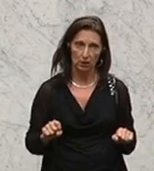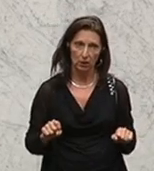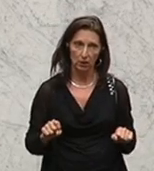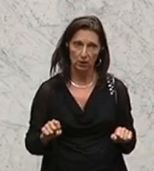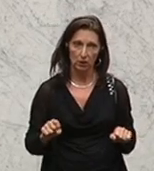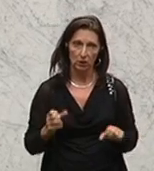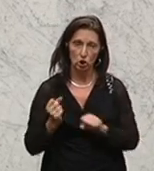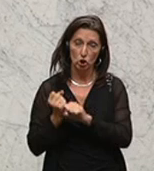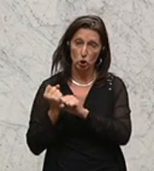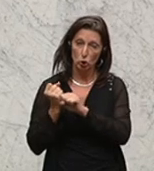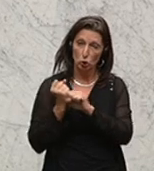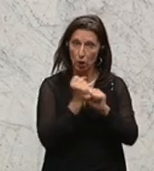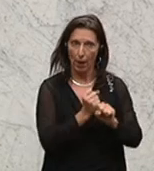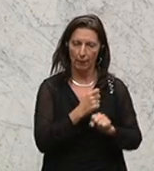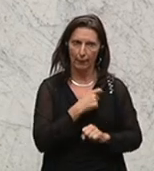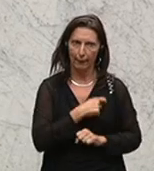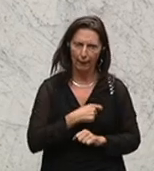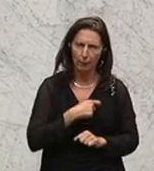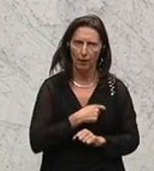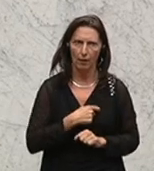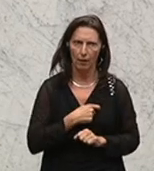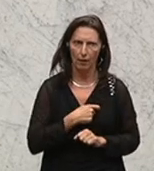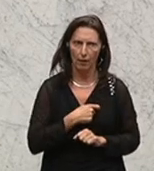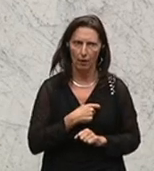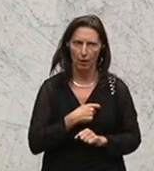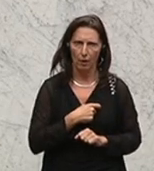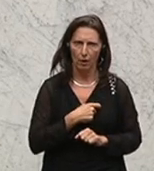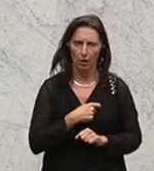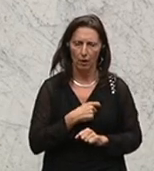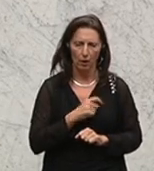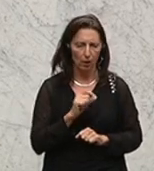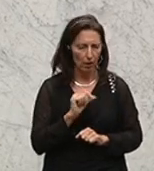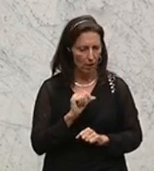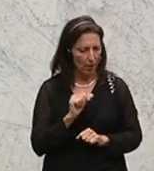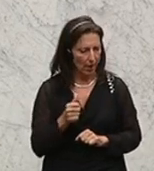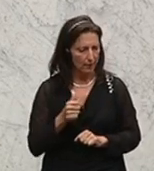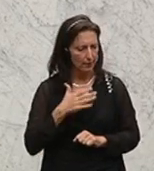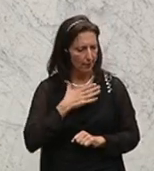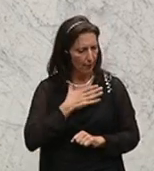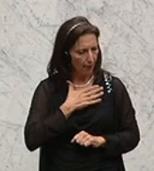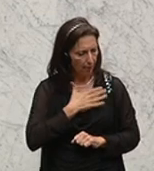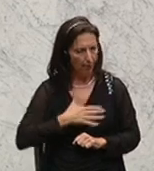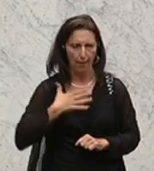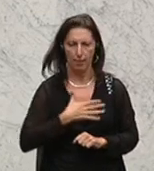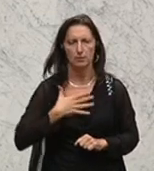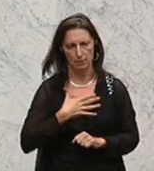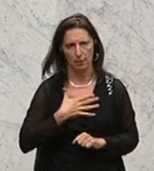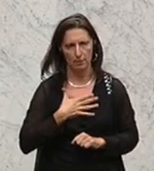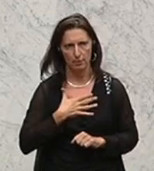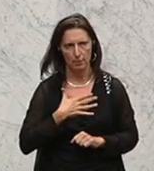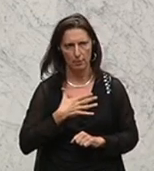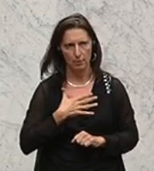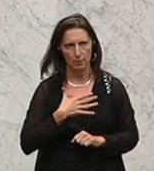Schlepperkriminalität wohl ihr hässliches Gesicht gezeigt hat, wo